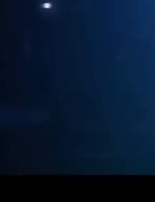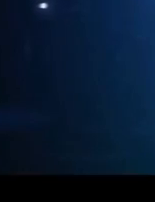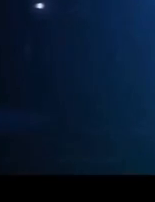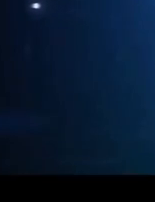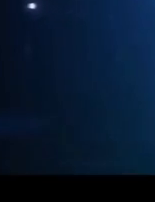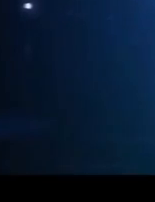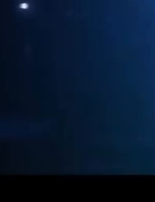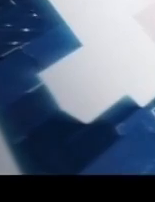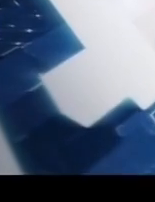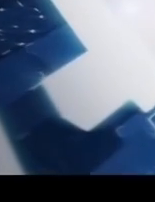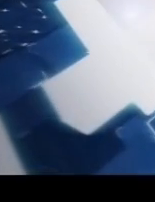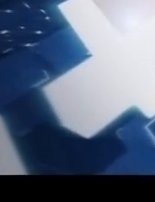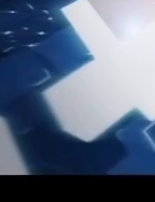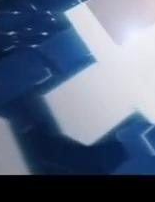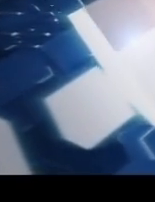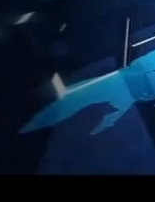Дякую